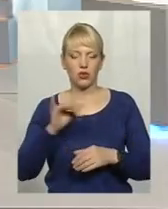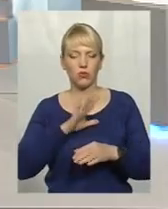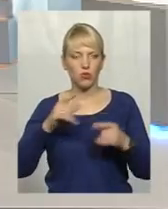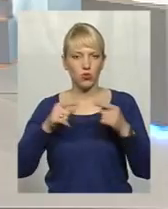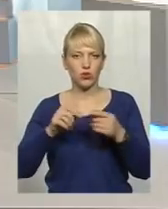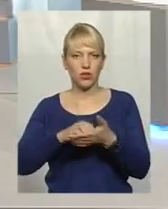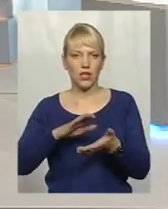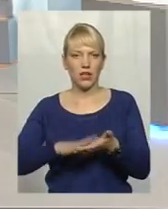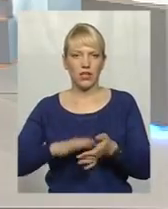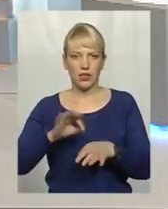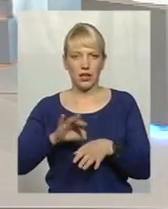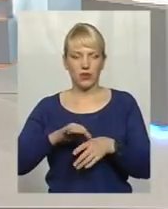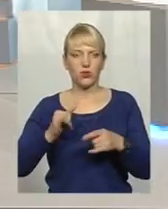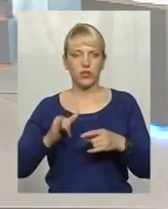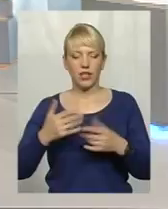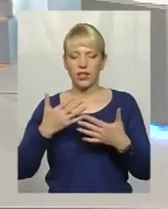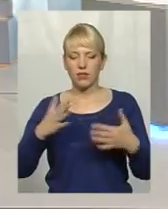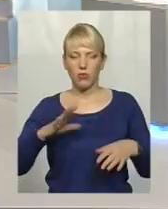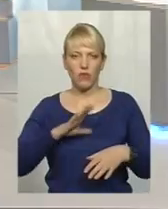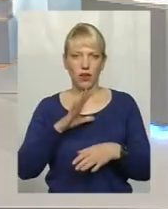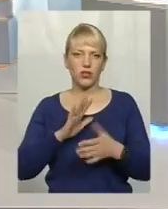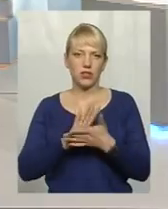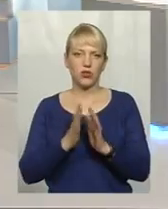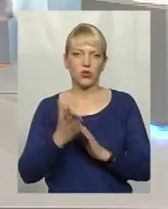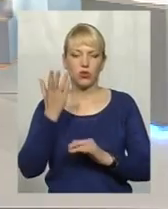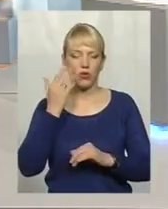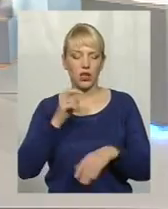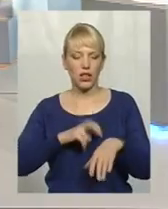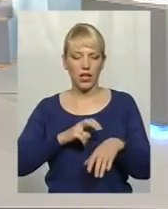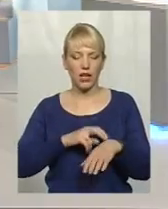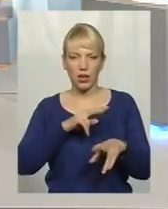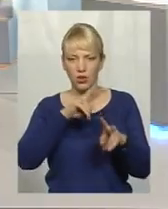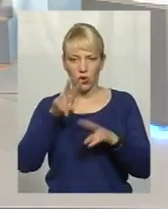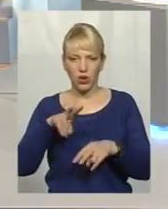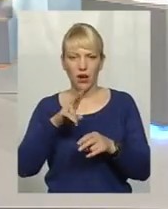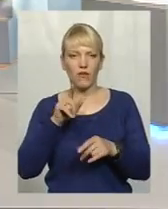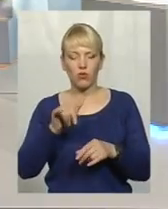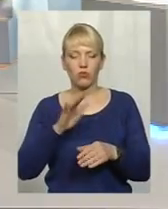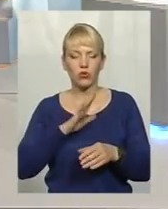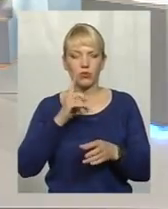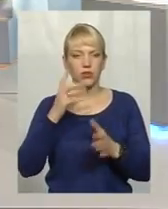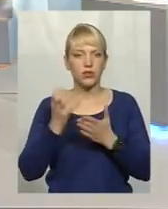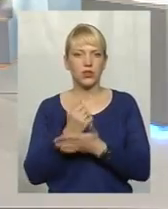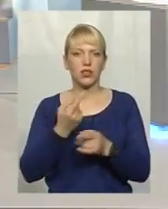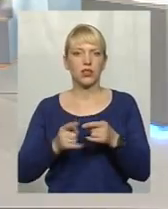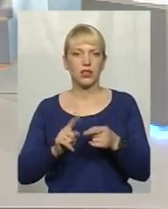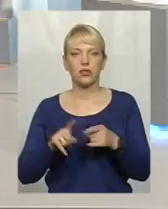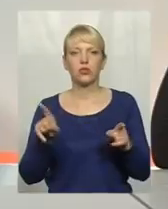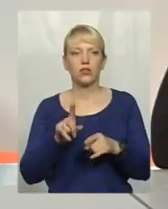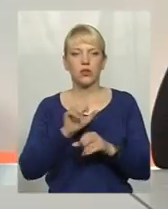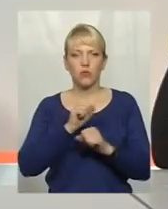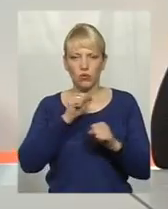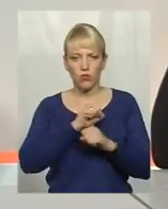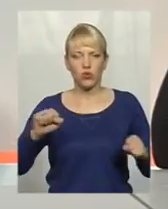різні бувають ситуації, але лікар, коли огляне, він зверне увагу на ті загрозливі симптоми, які не потрібно